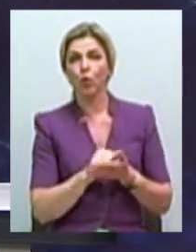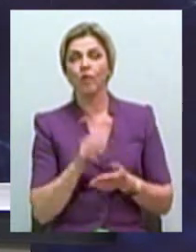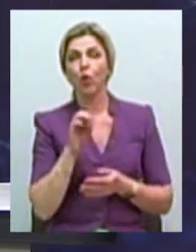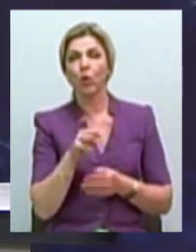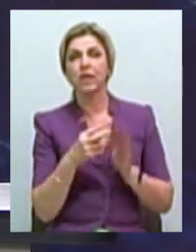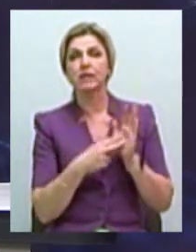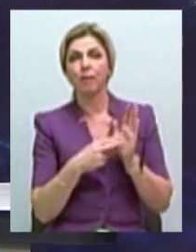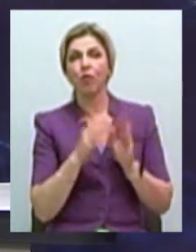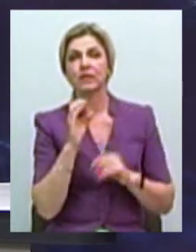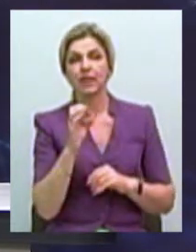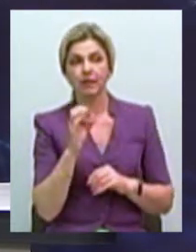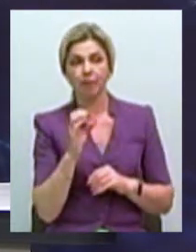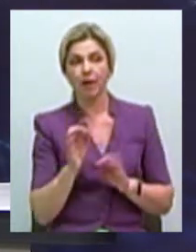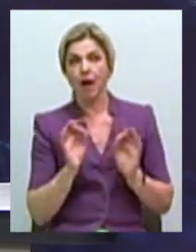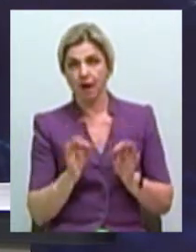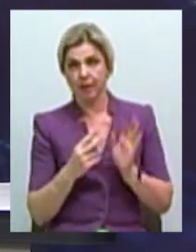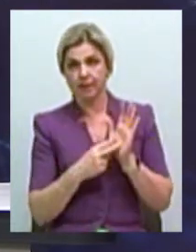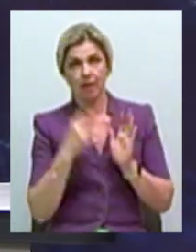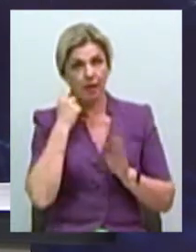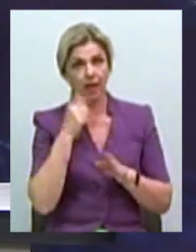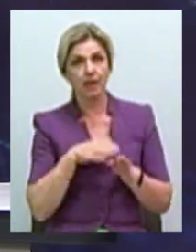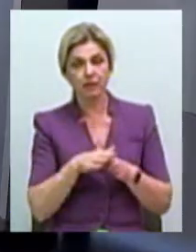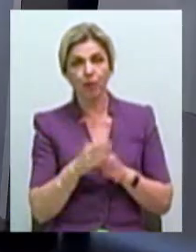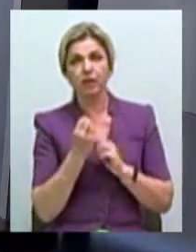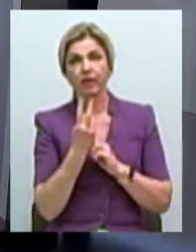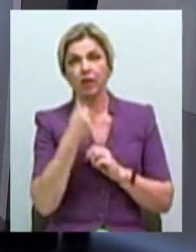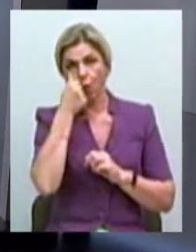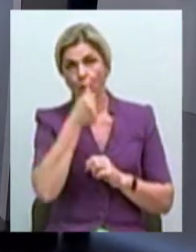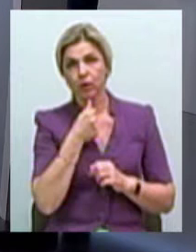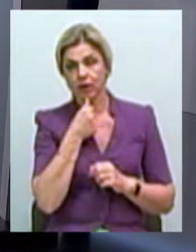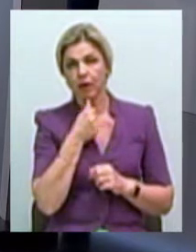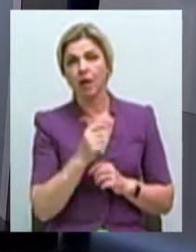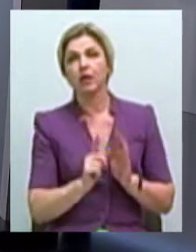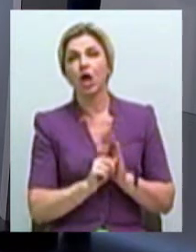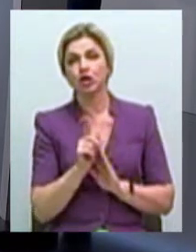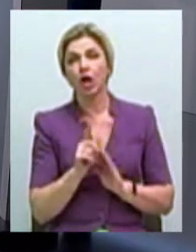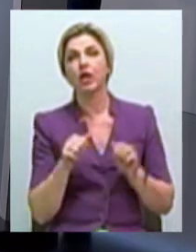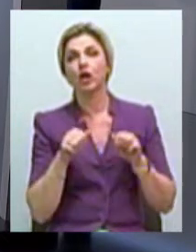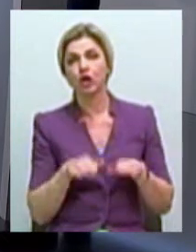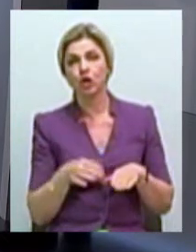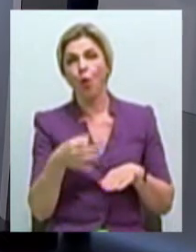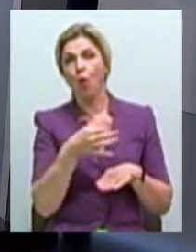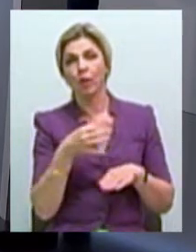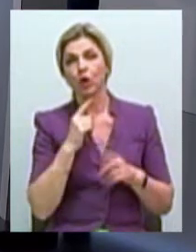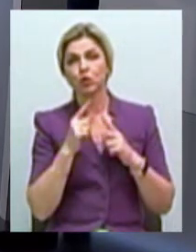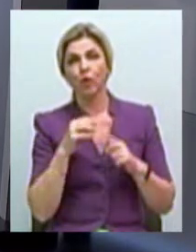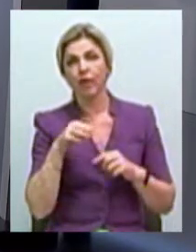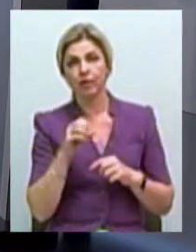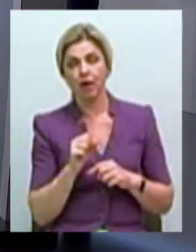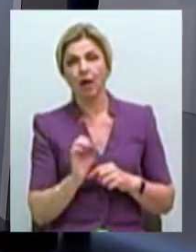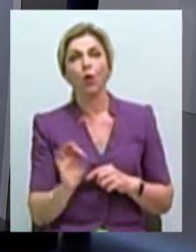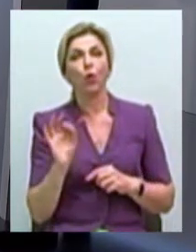сентября. А от якраз 7 лет исполниться. 2012 року. Вначале відбувається рішення обласного совета о